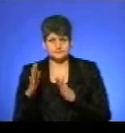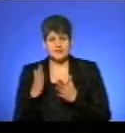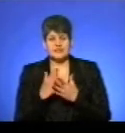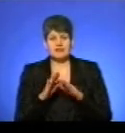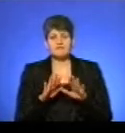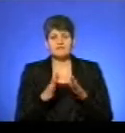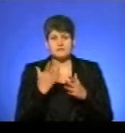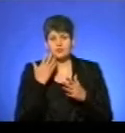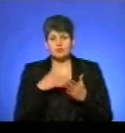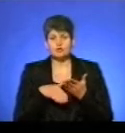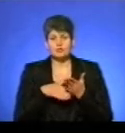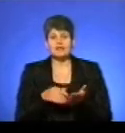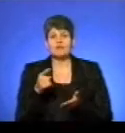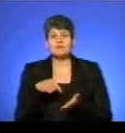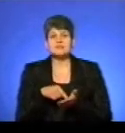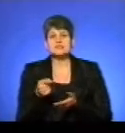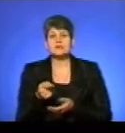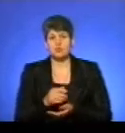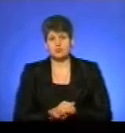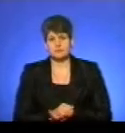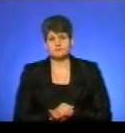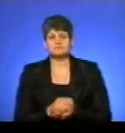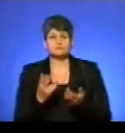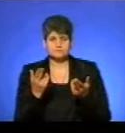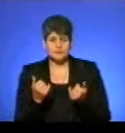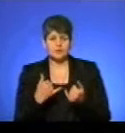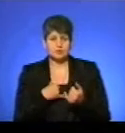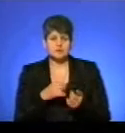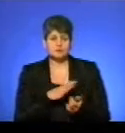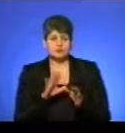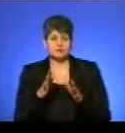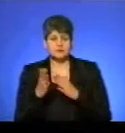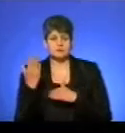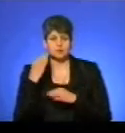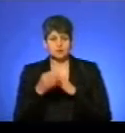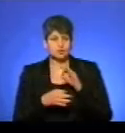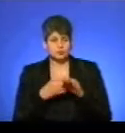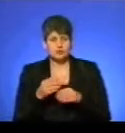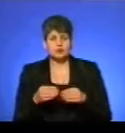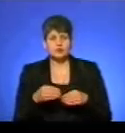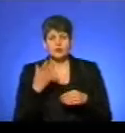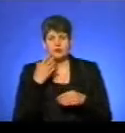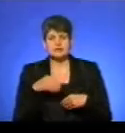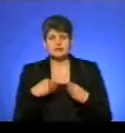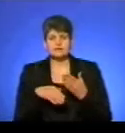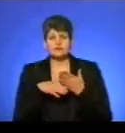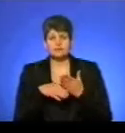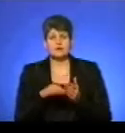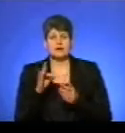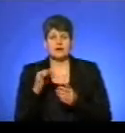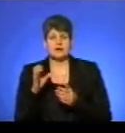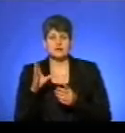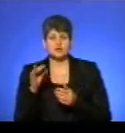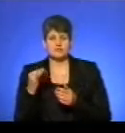коли ви допомагали саме в Тернополі? Так, в нас були випадки минулої доби, коли ми надавали допомогу рейсовому автобусу, який не міг